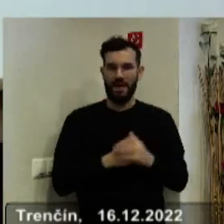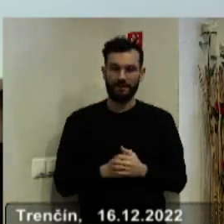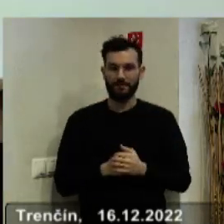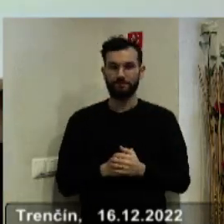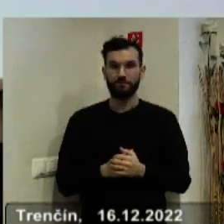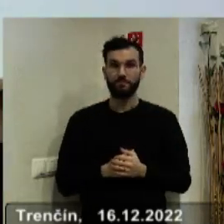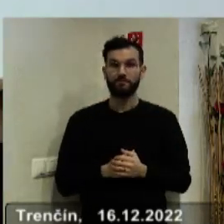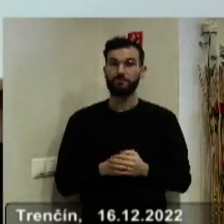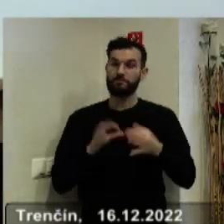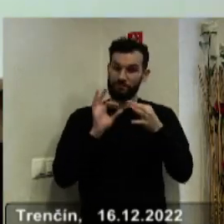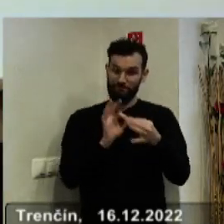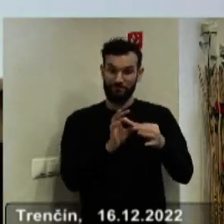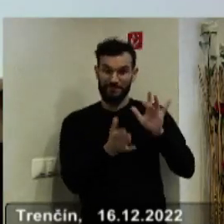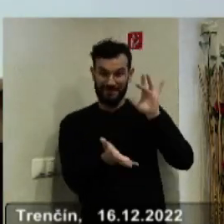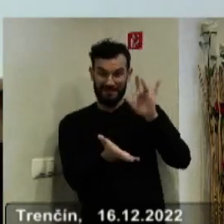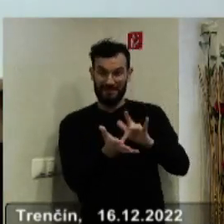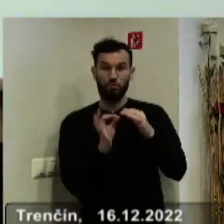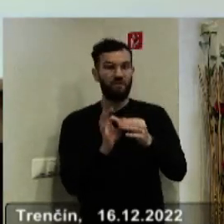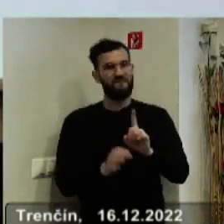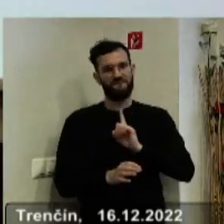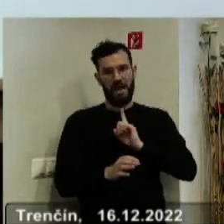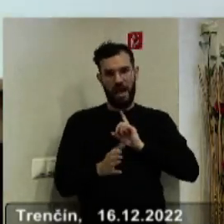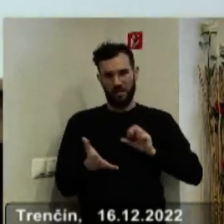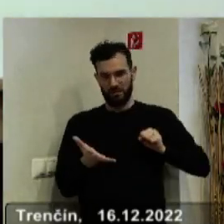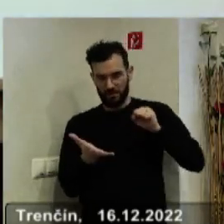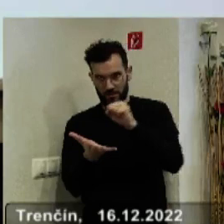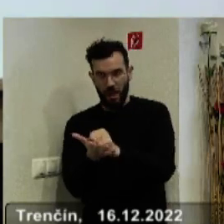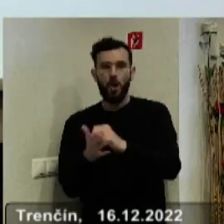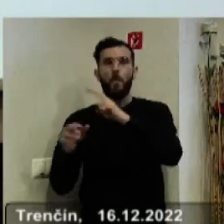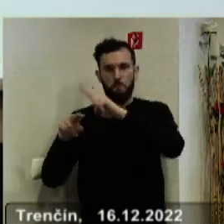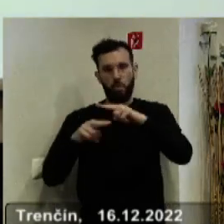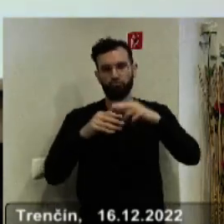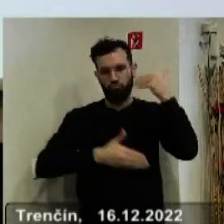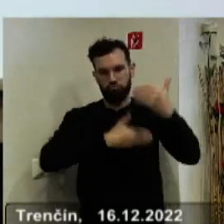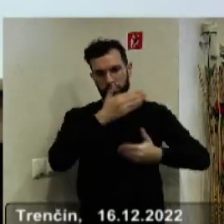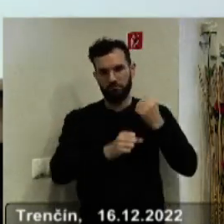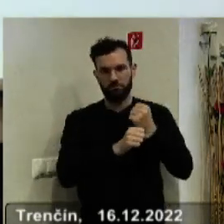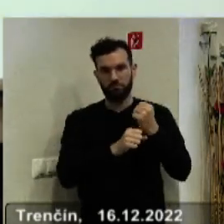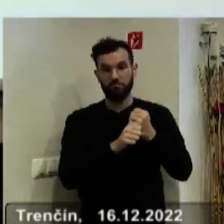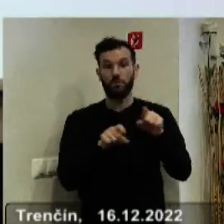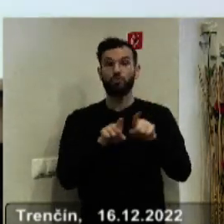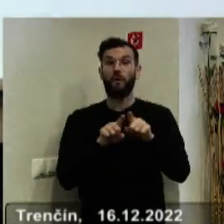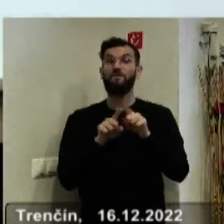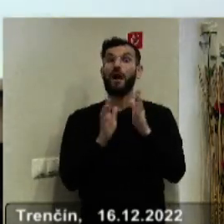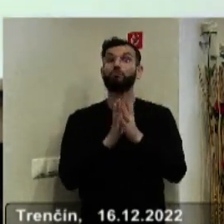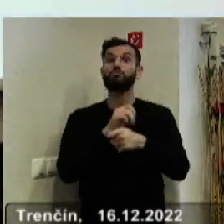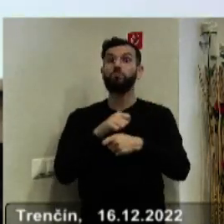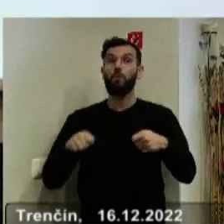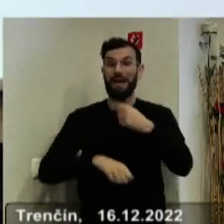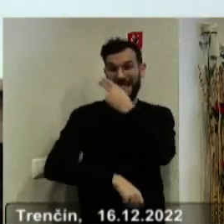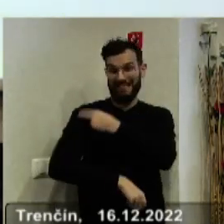zámerov je financovaná z vlastných zdrojov a postupne sa realizujú. Rovnako pripravujeme spolupraci s nemocnicami